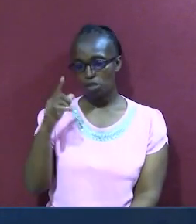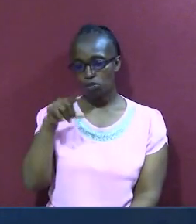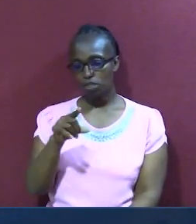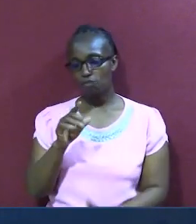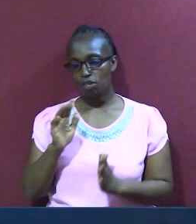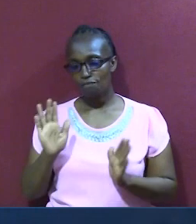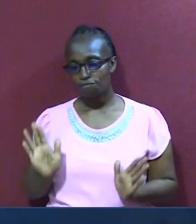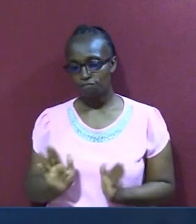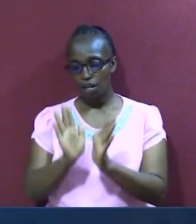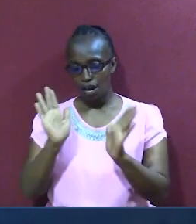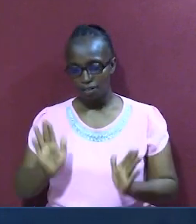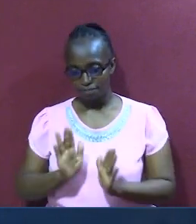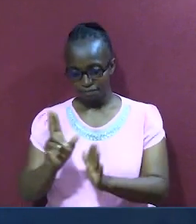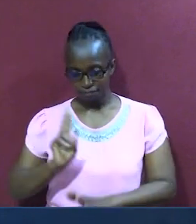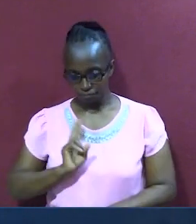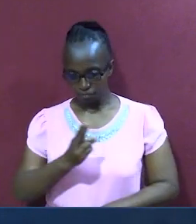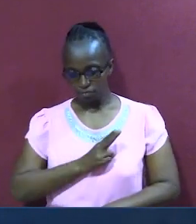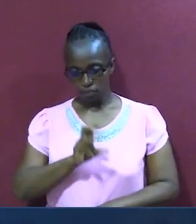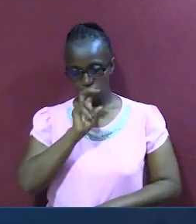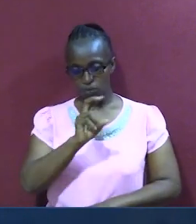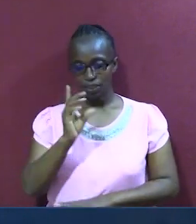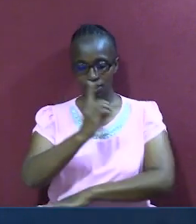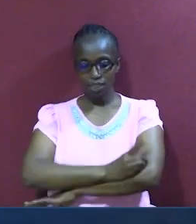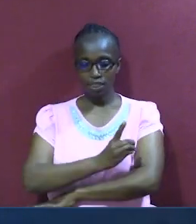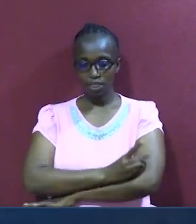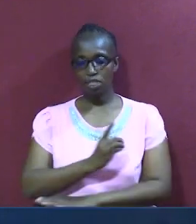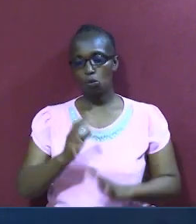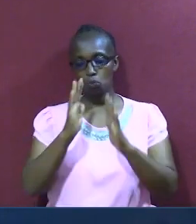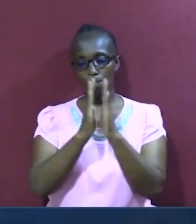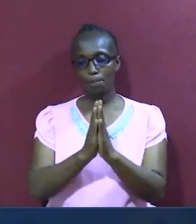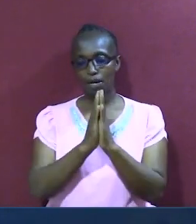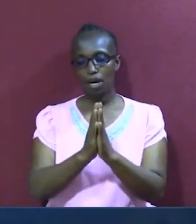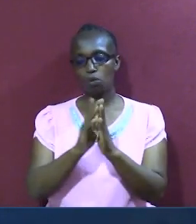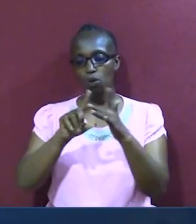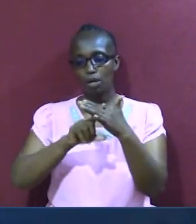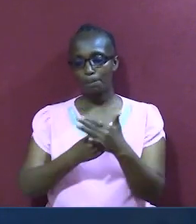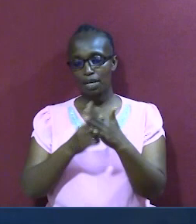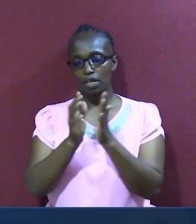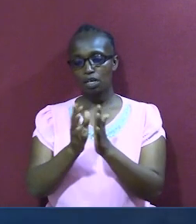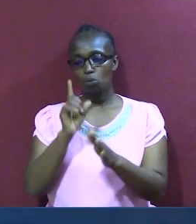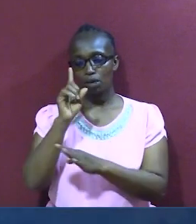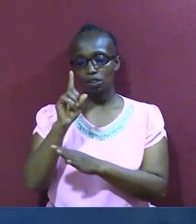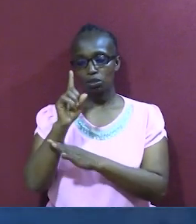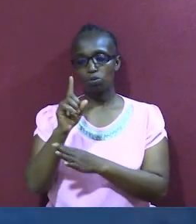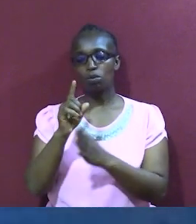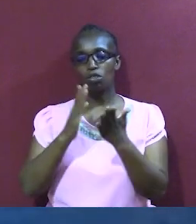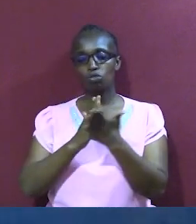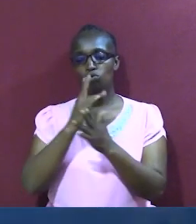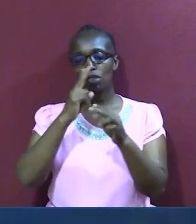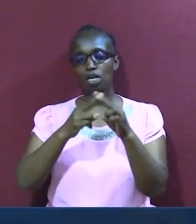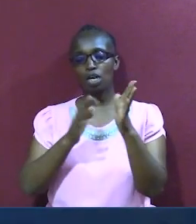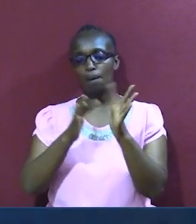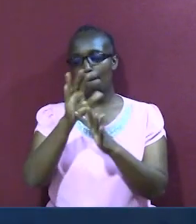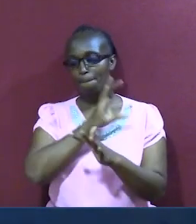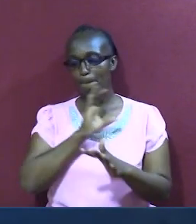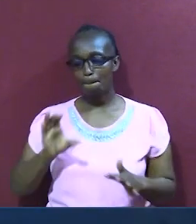kwa muka na kuona siku ya leo. Tunakuomba hili, yesu tukaweze kuanza nawe. Katika china, la yesu kristo alie